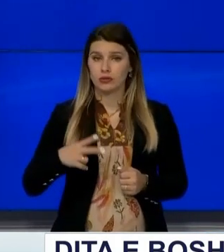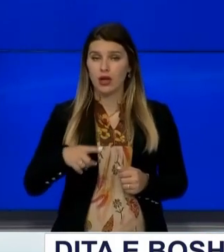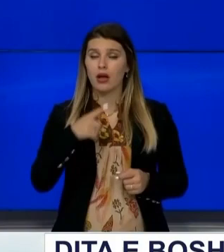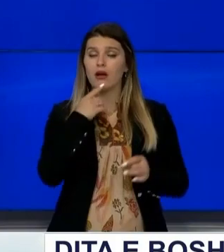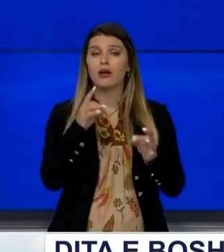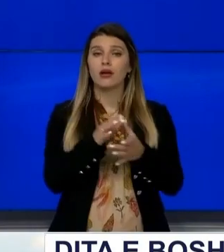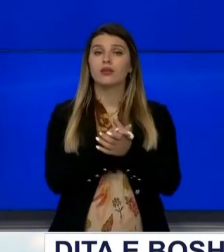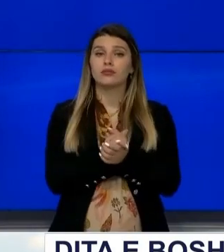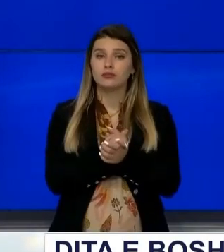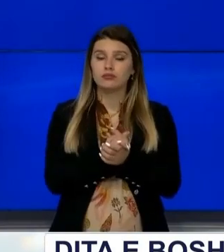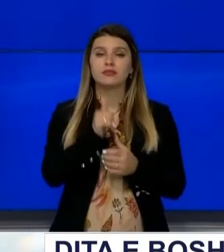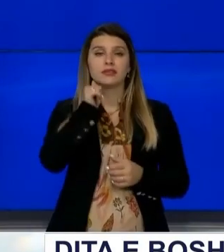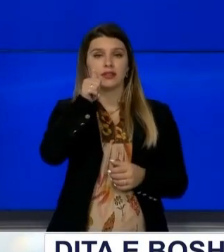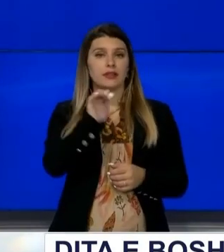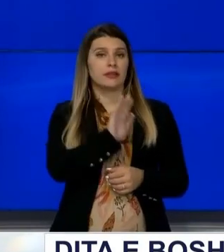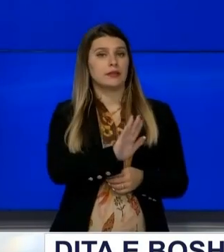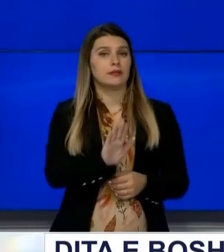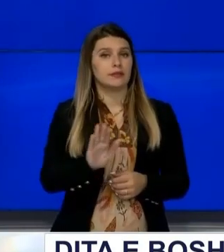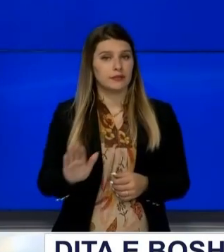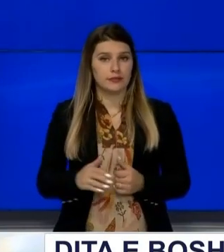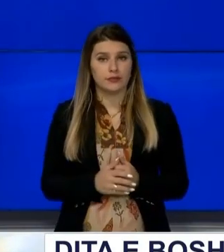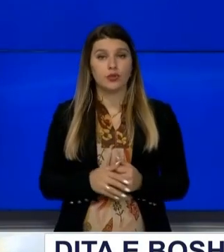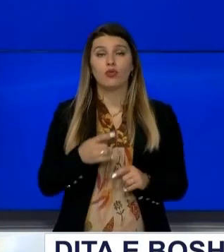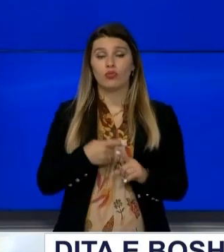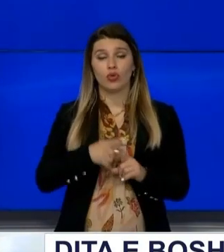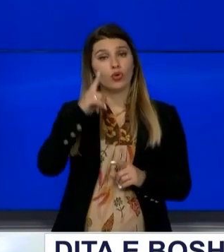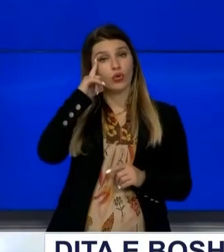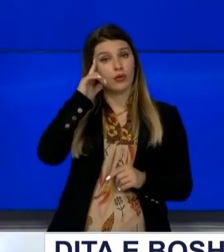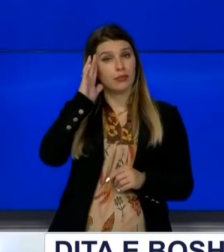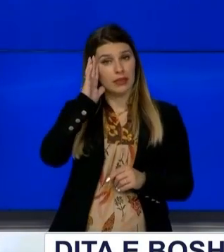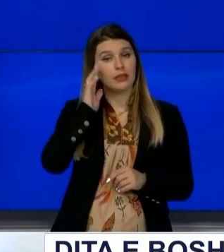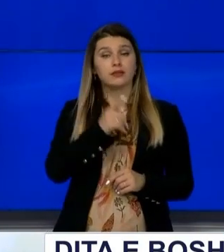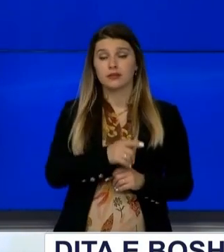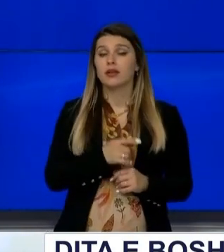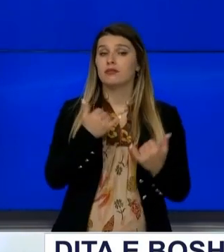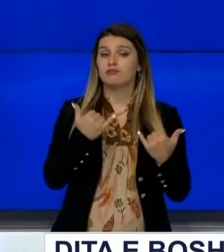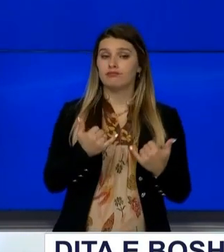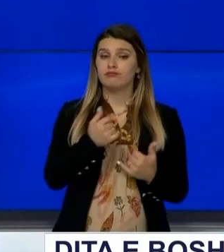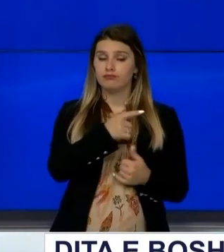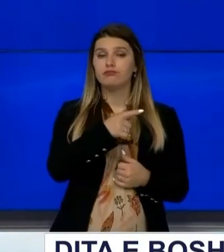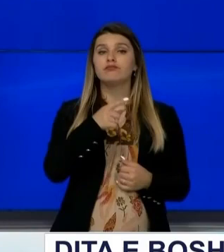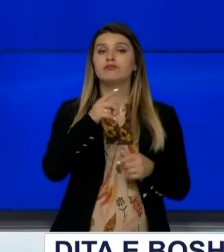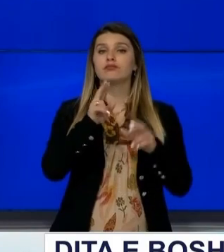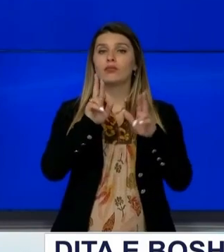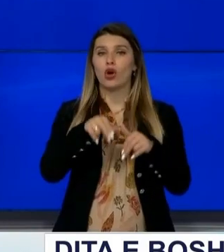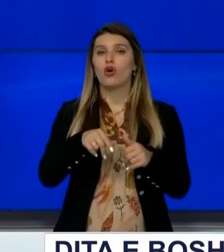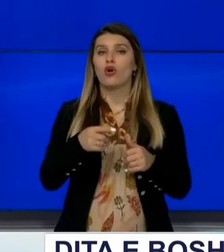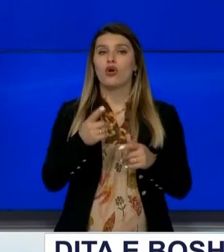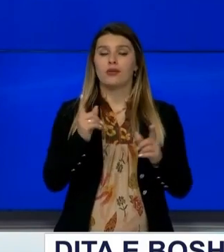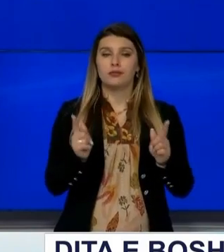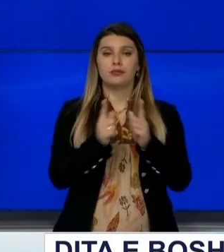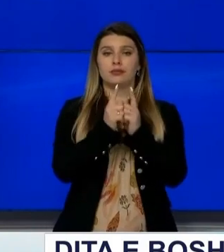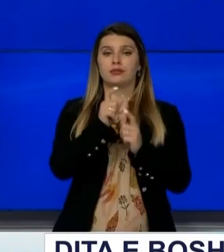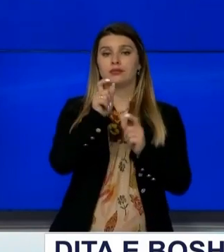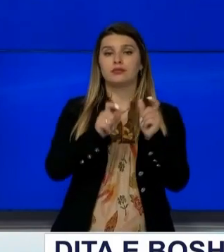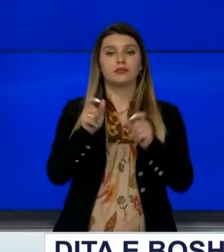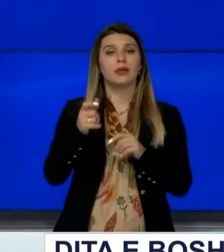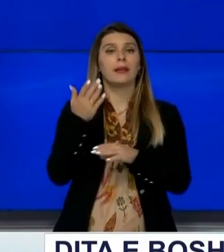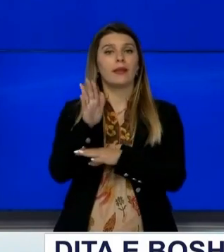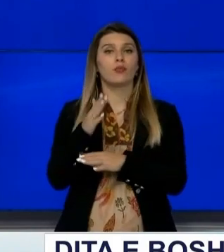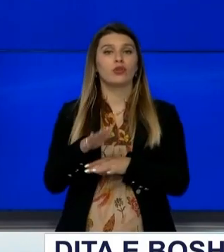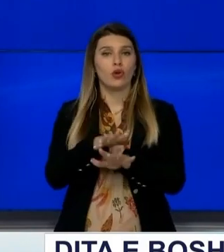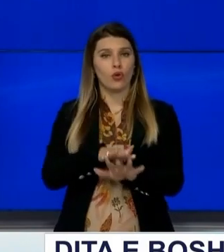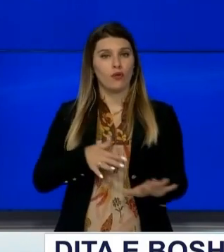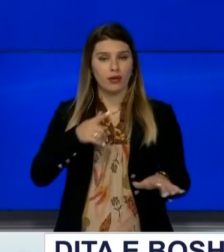parlamentarët të tjera Edhe Kryeministri Avdullahoti në ditën kombëtarët të bëshnjakove ka pritur deputetet bëshnjak të